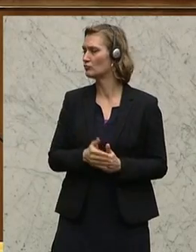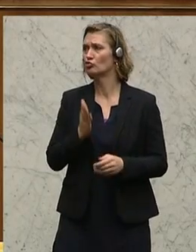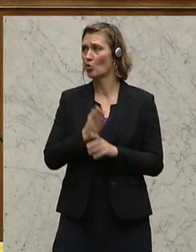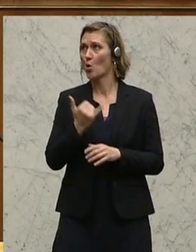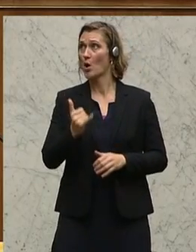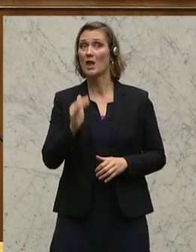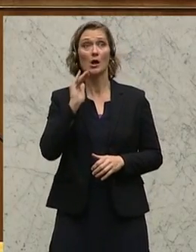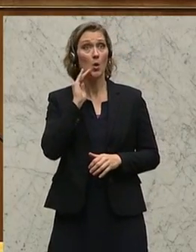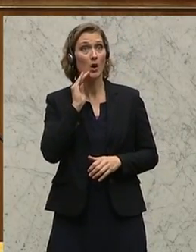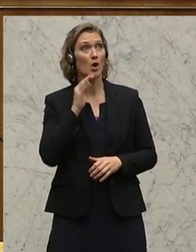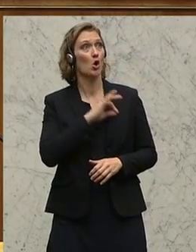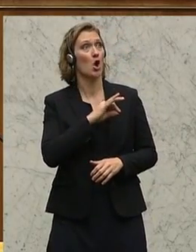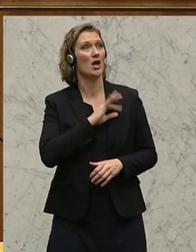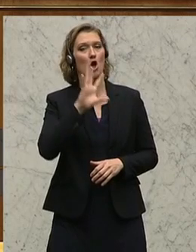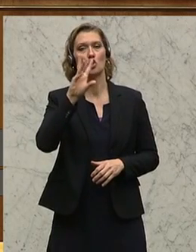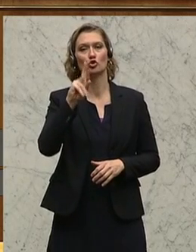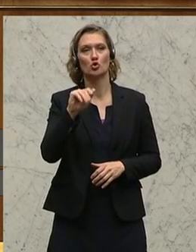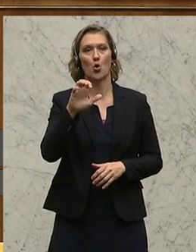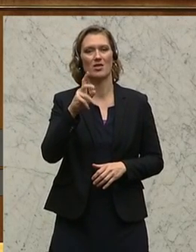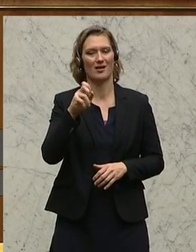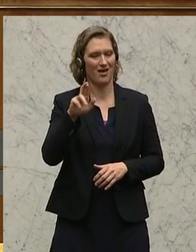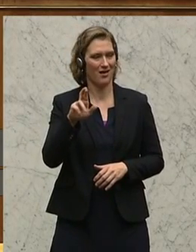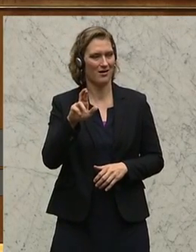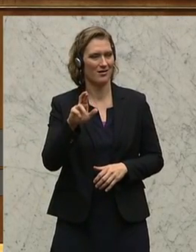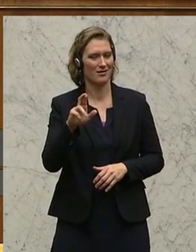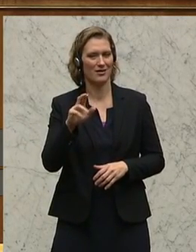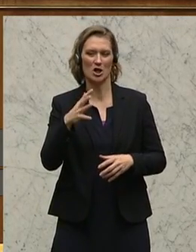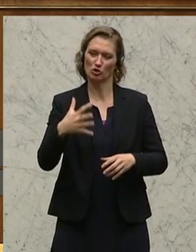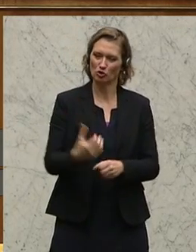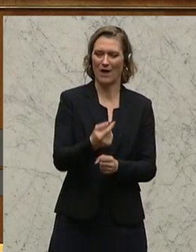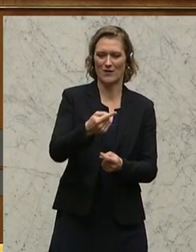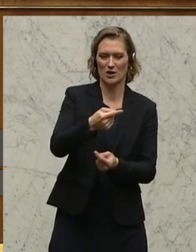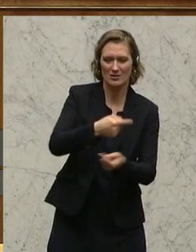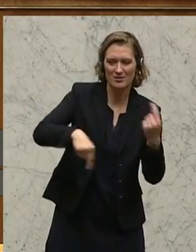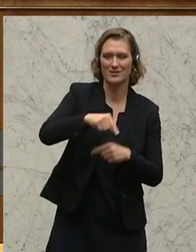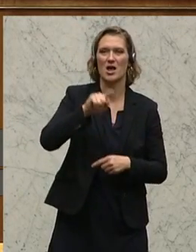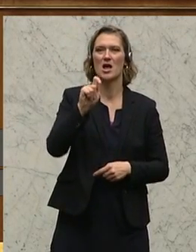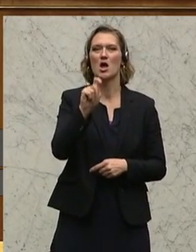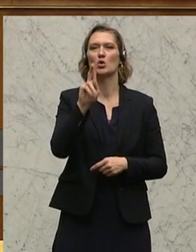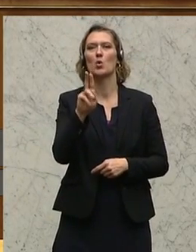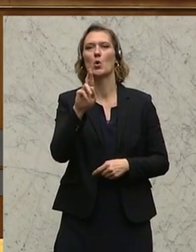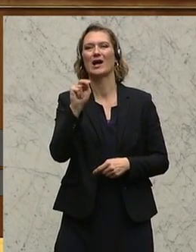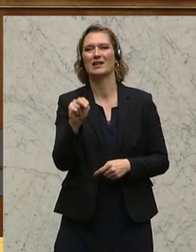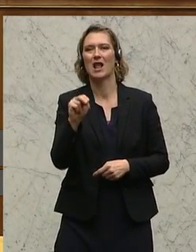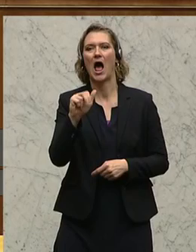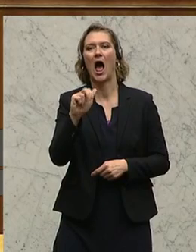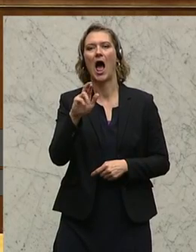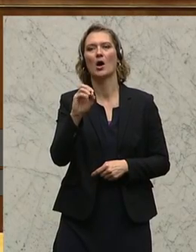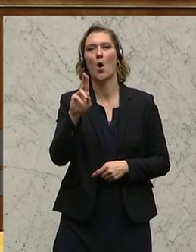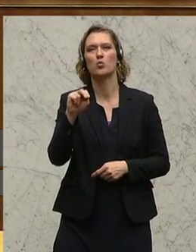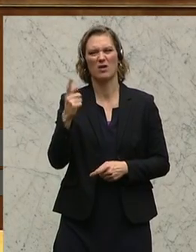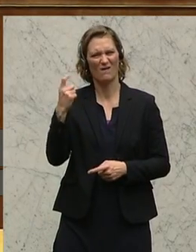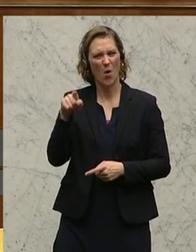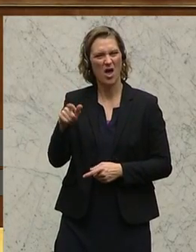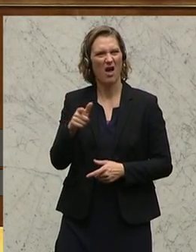gehört vom Kollegen Schönecker, dass der Turnaround geschafft sei. Beim österreichischen Bundesheer Turnaround, ein Ausdruck aus der